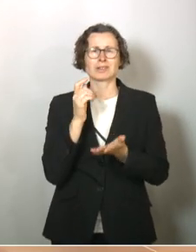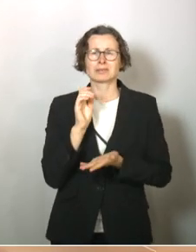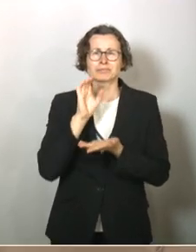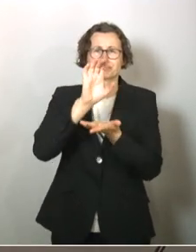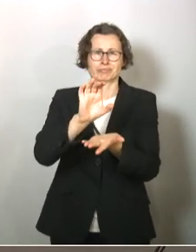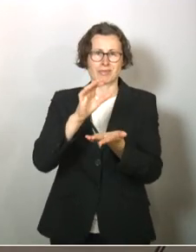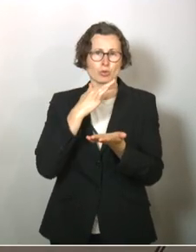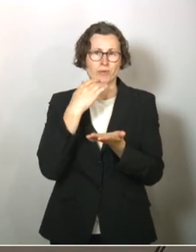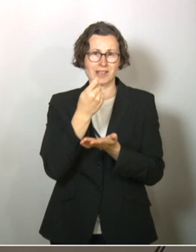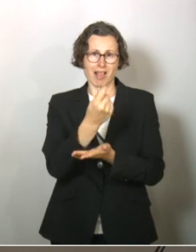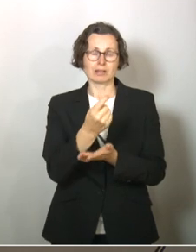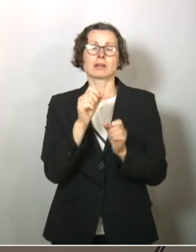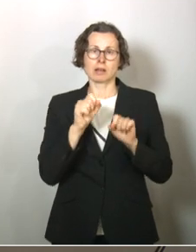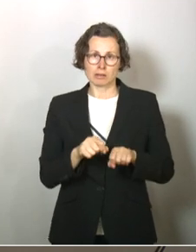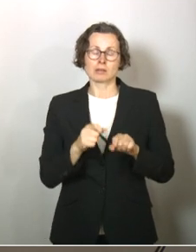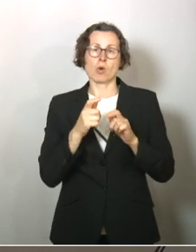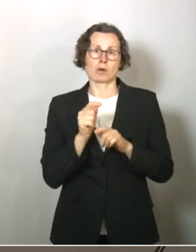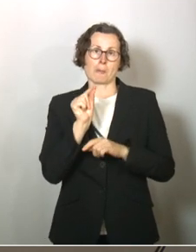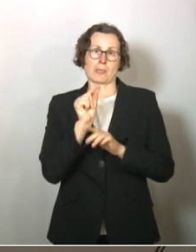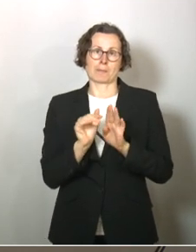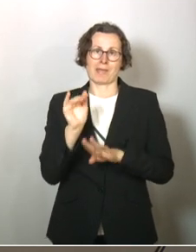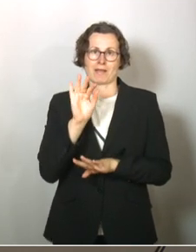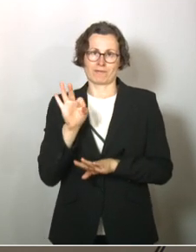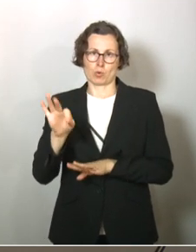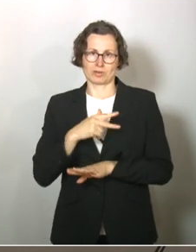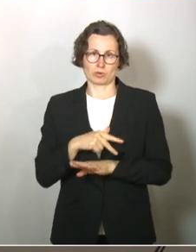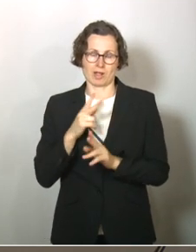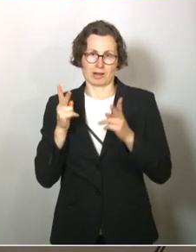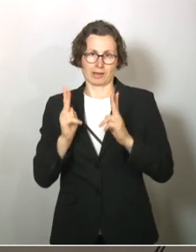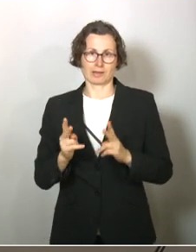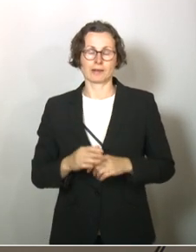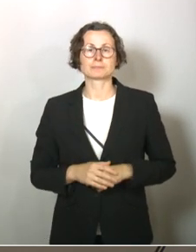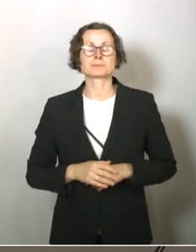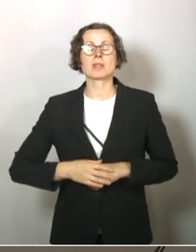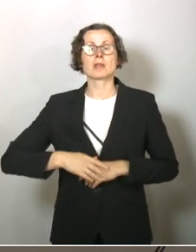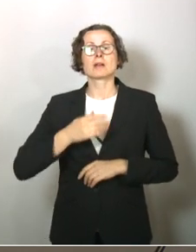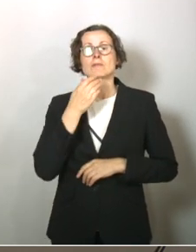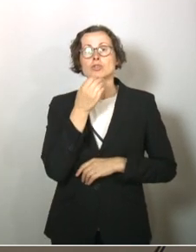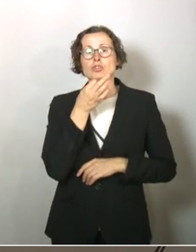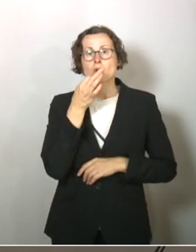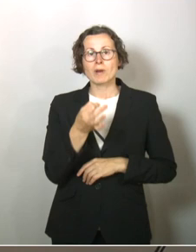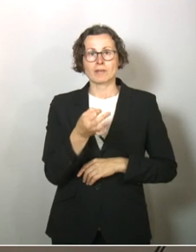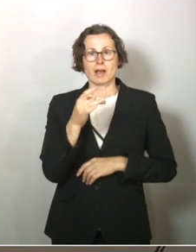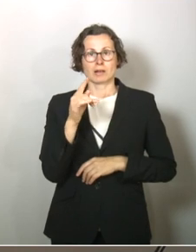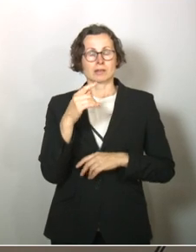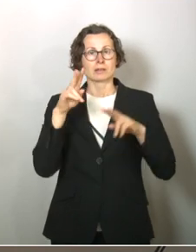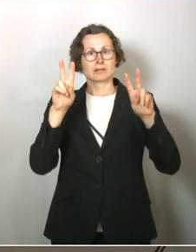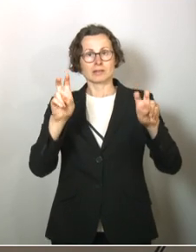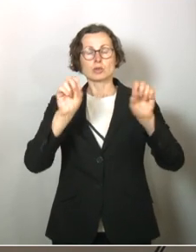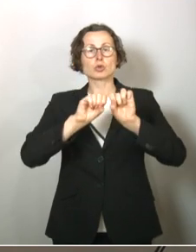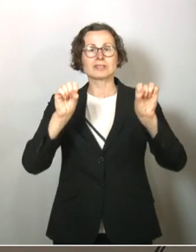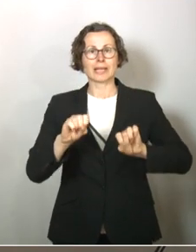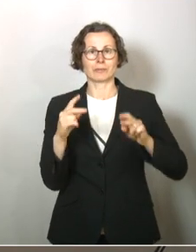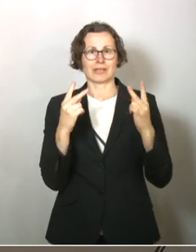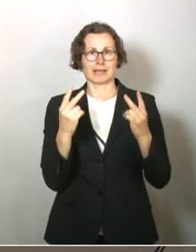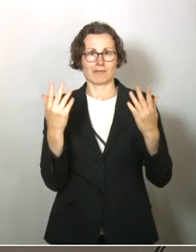die es hier geht. Ich will zumindest einen Punkt noch mal aufrufen. Die Frage, was ist denn wirklich systemisch wichtig und was im Übrigen gehört